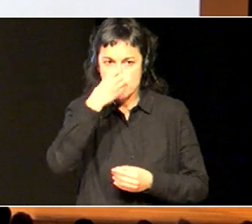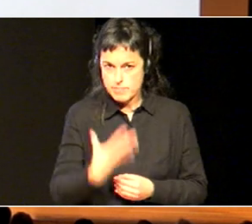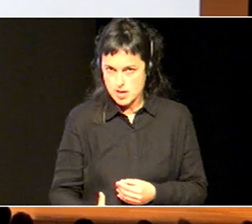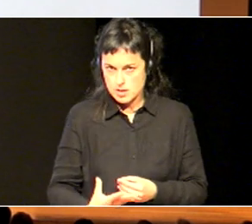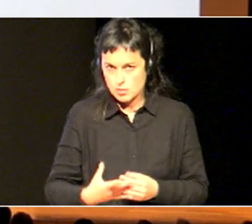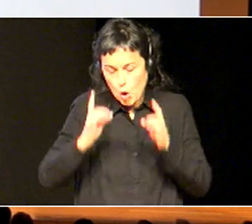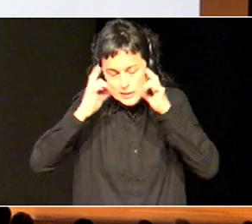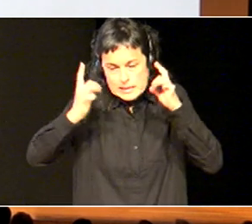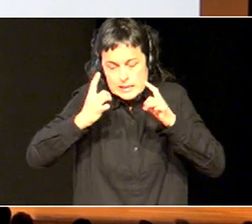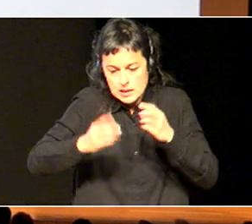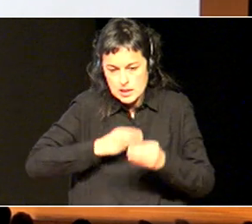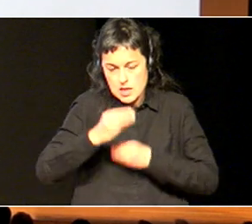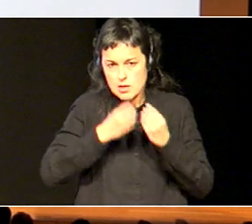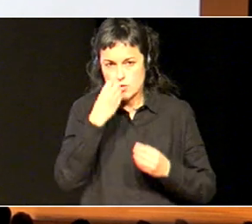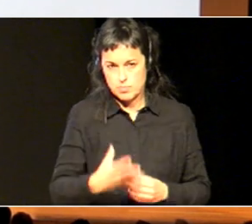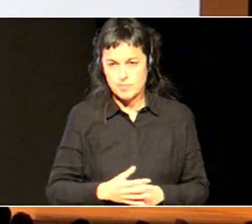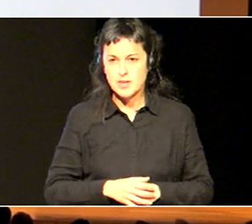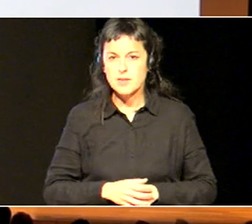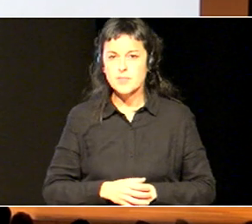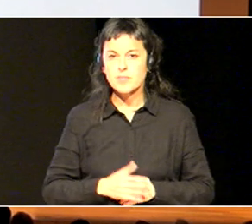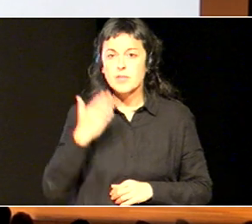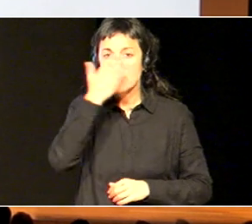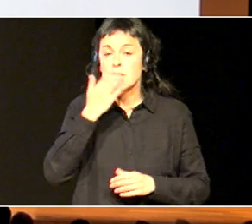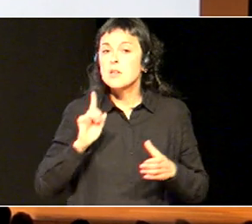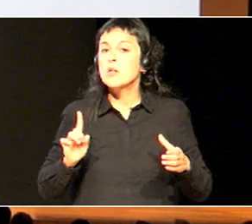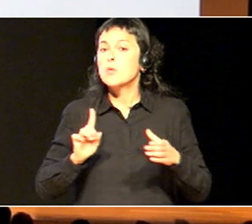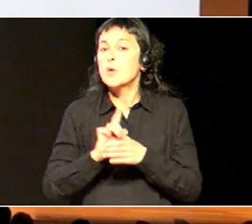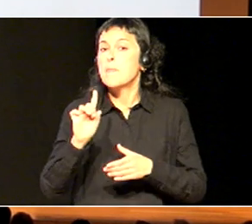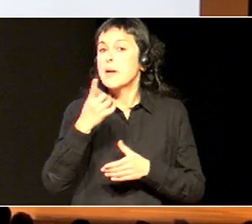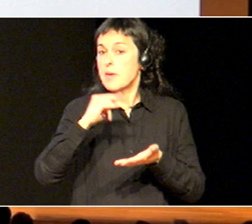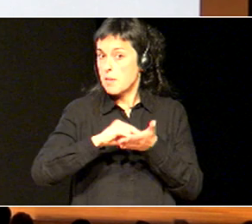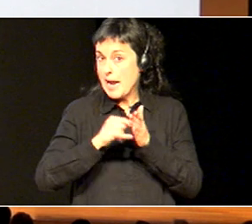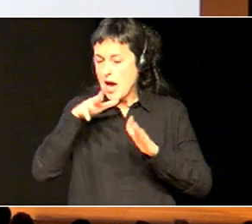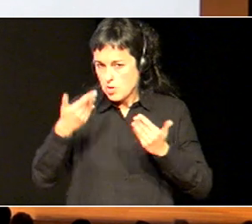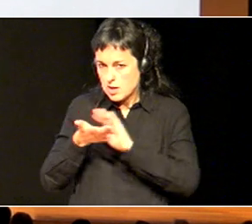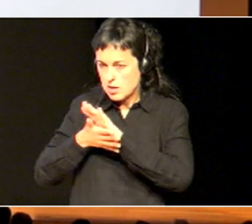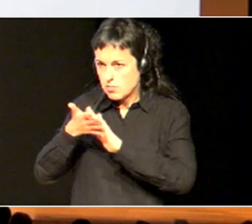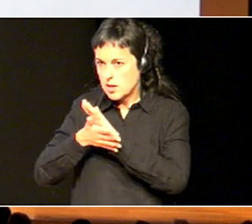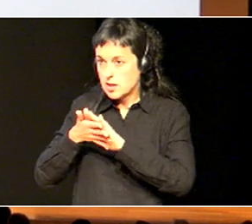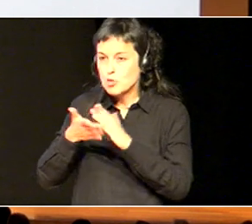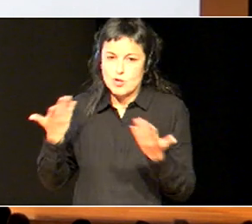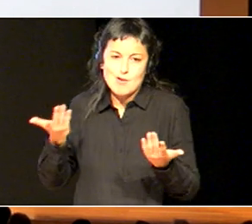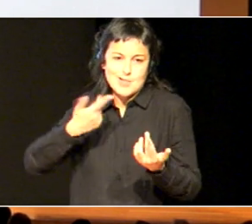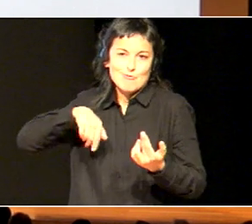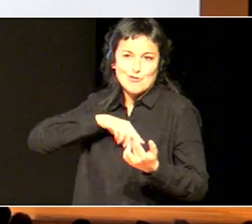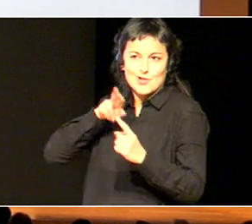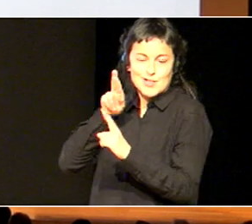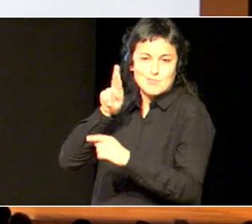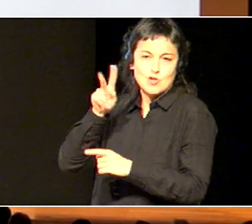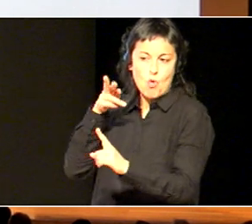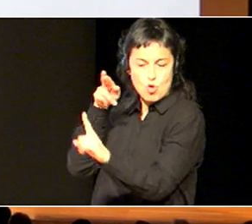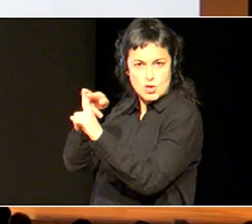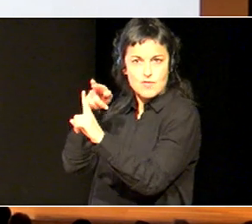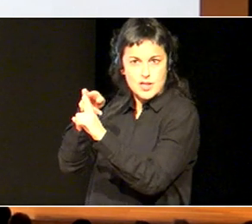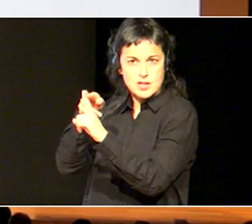egiteko, ez. Eta, eskola inklusibaren lehenen golplanda, ontsintz egingo dugu, baina, noski izan da, gure referentia, baztertzeko, zenolako,